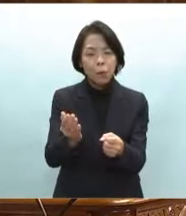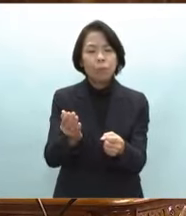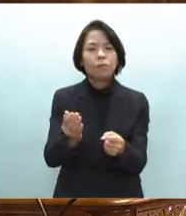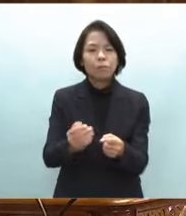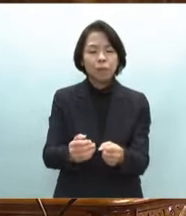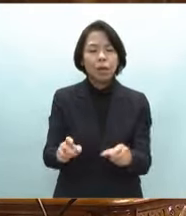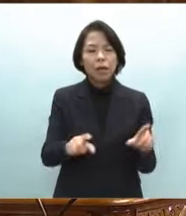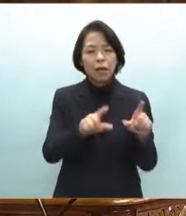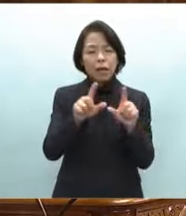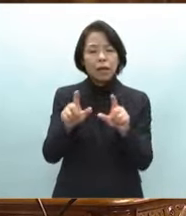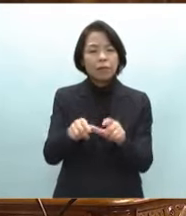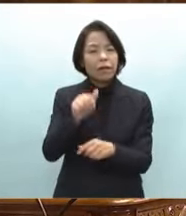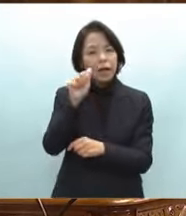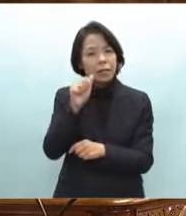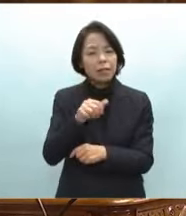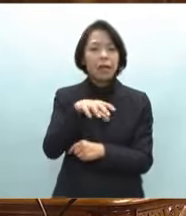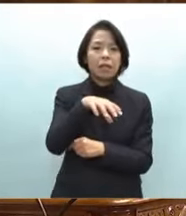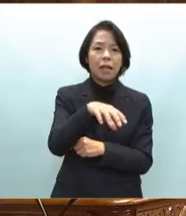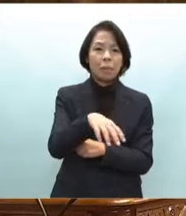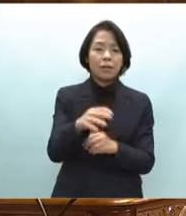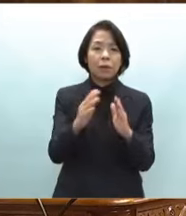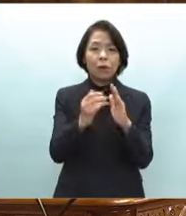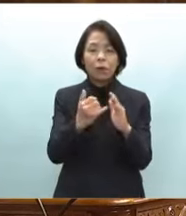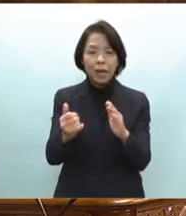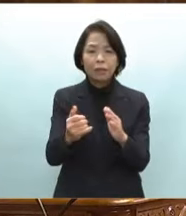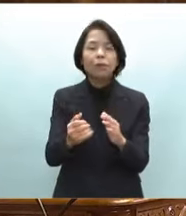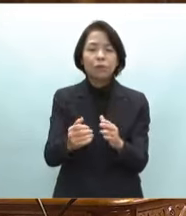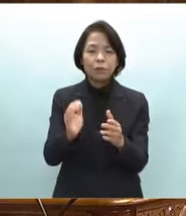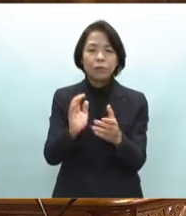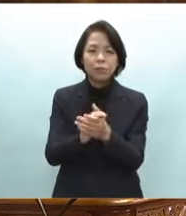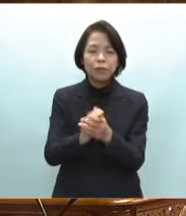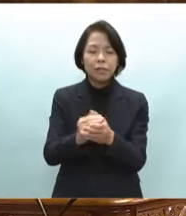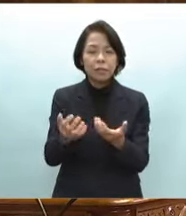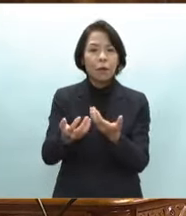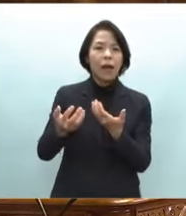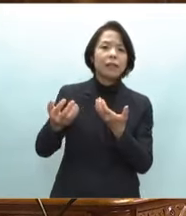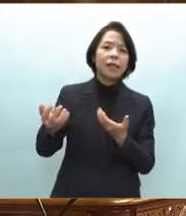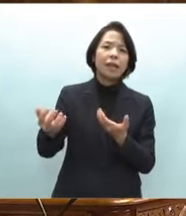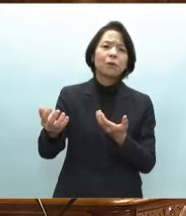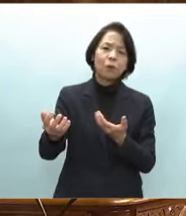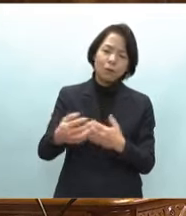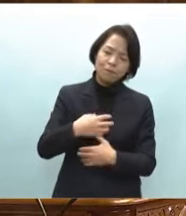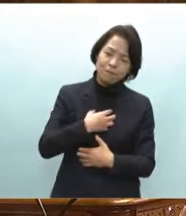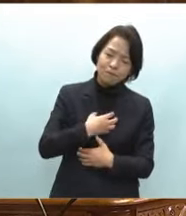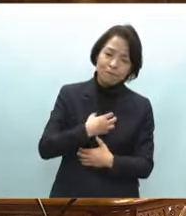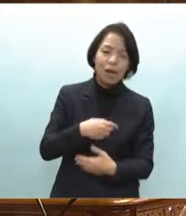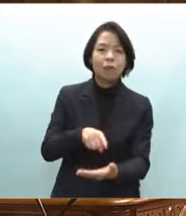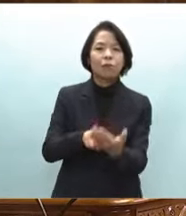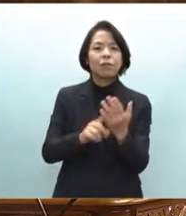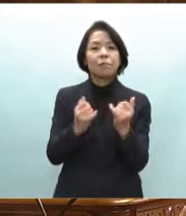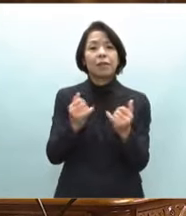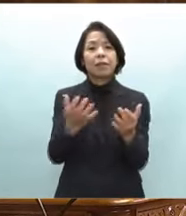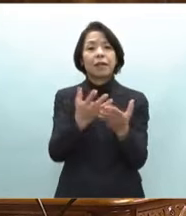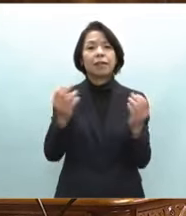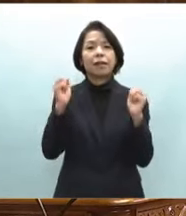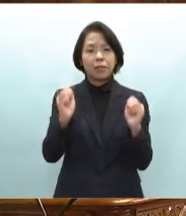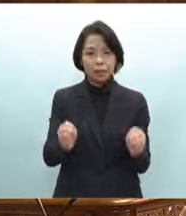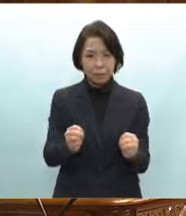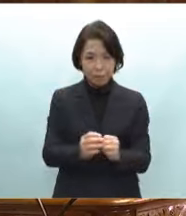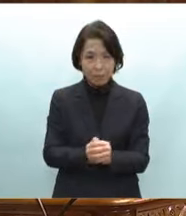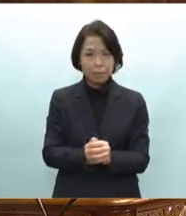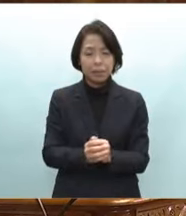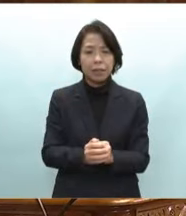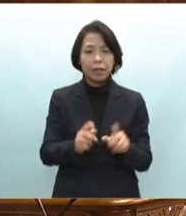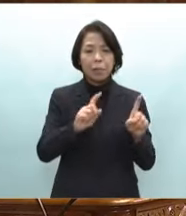住みなえた場所や家族知人と離れることに大きな不安を示す方が多いことから1.